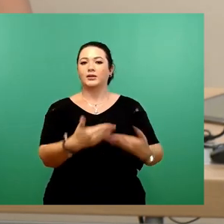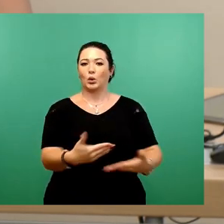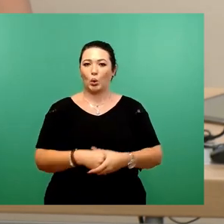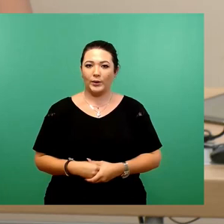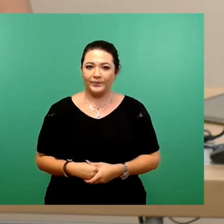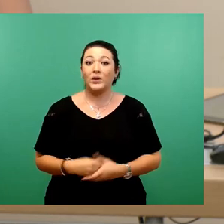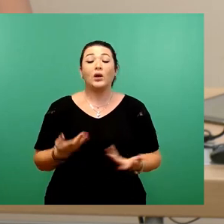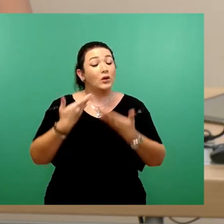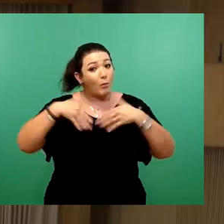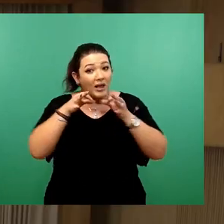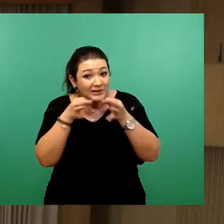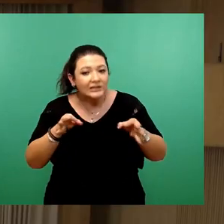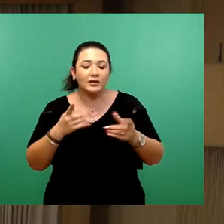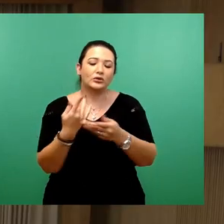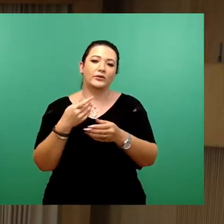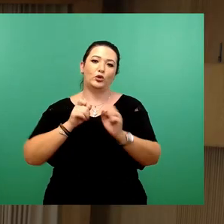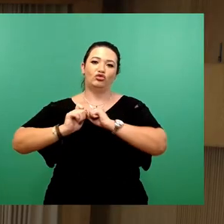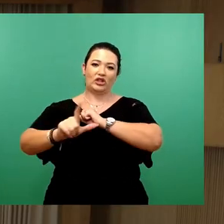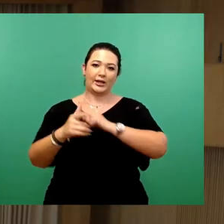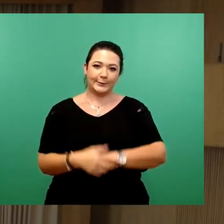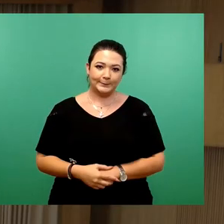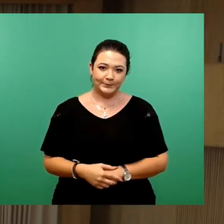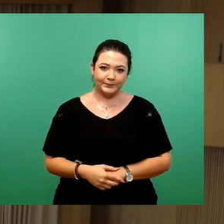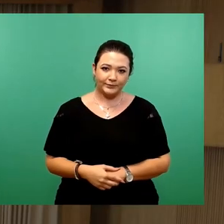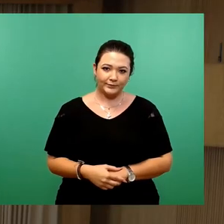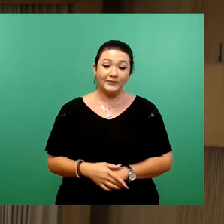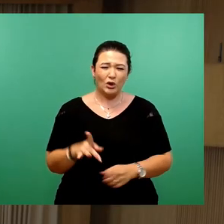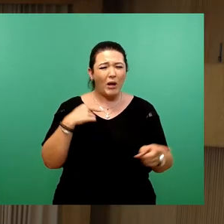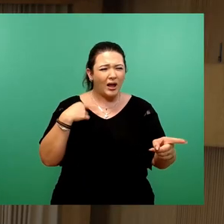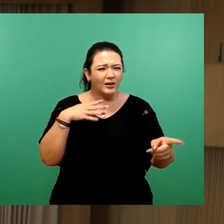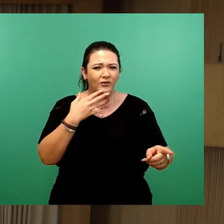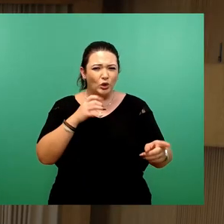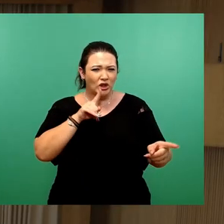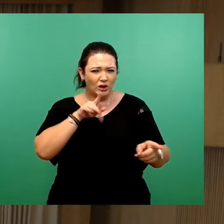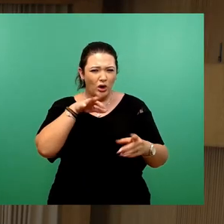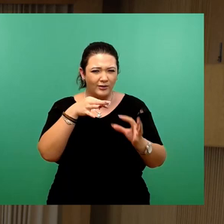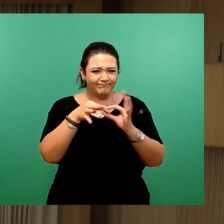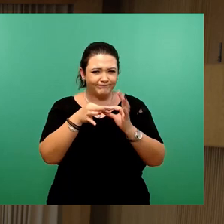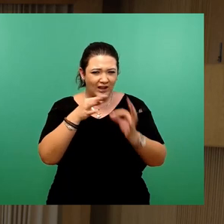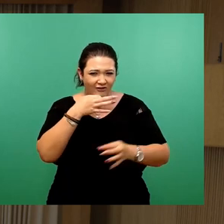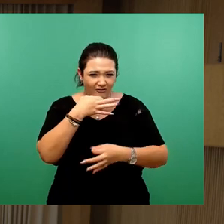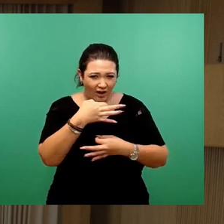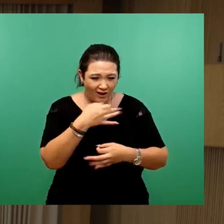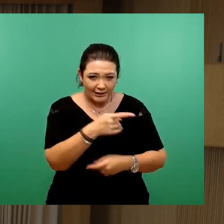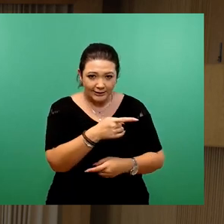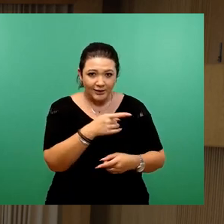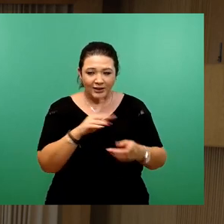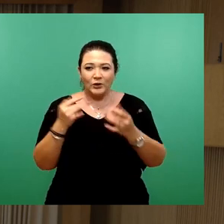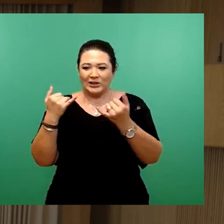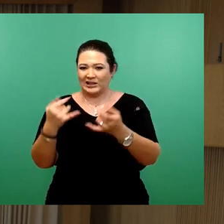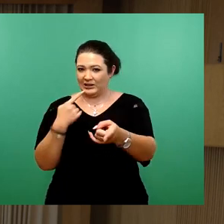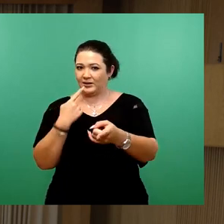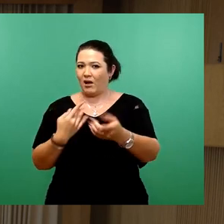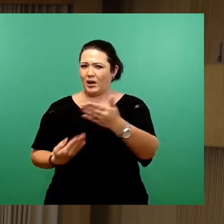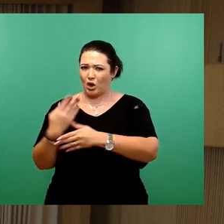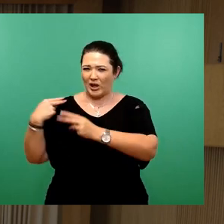dann noch schriftlich. Gestatten Sie noch eine Nachfrage dazu. Da ja die, wie Sie sagen, neue Generation des Dresden-Trasts